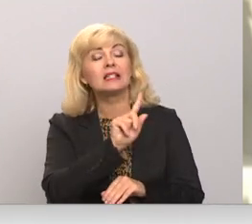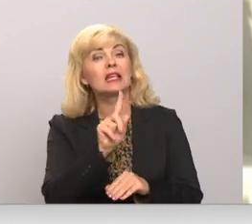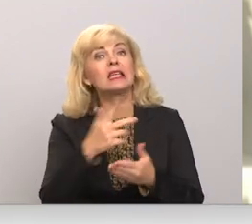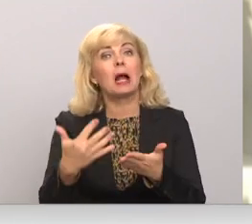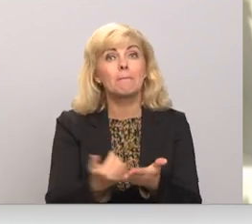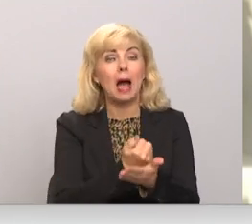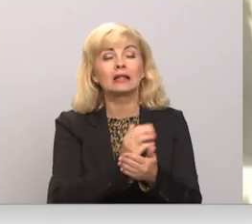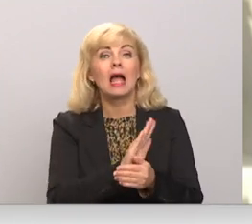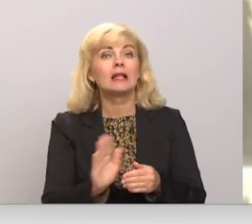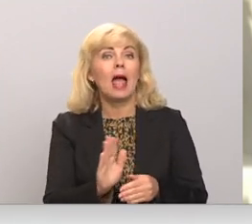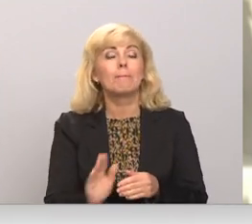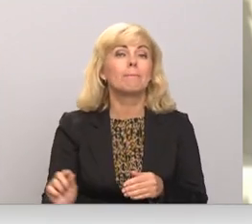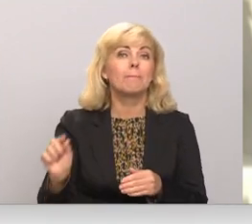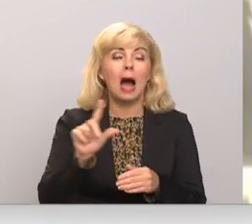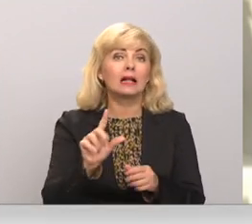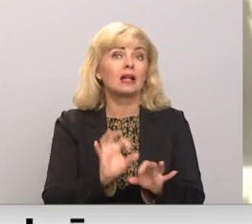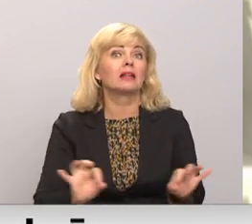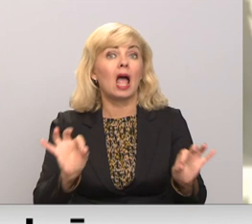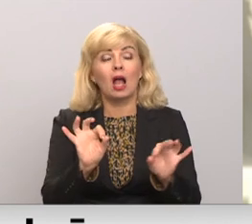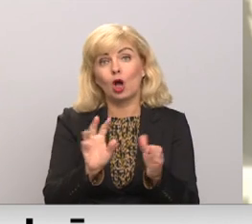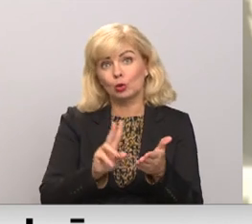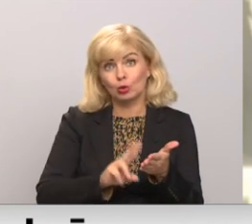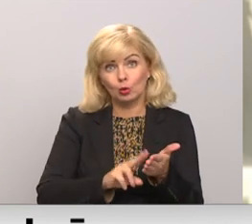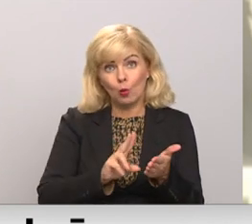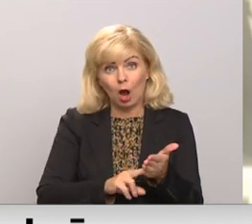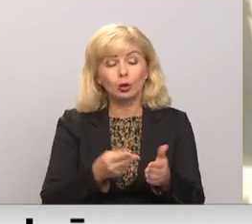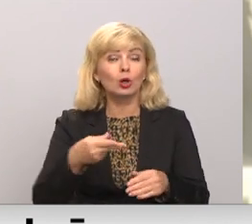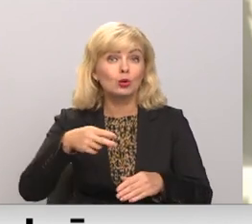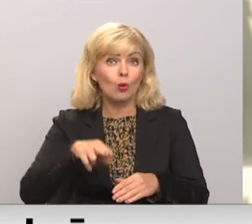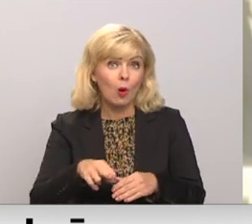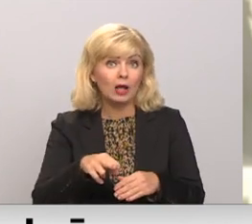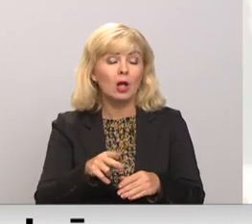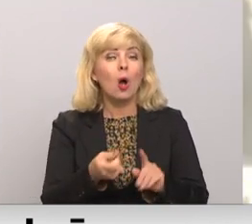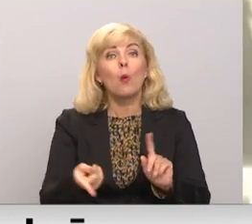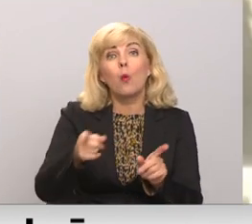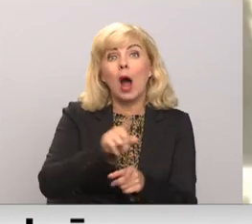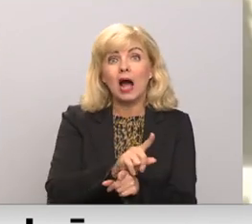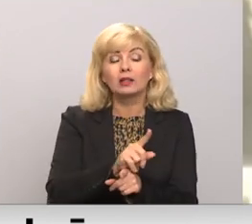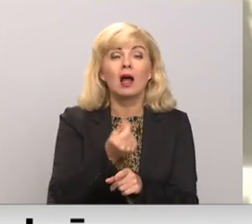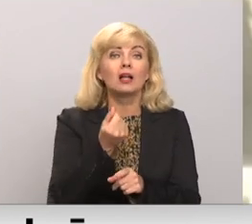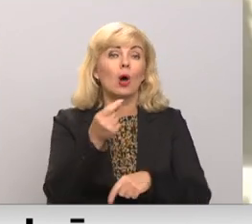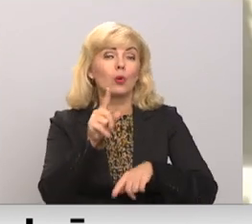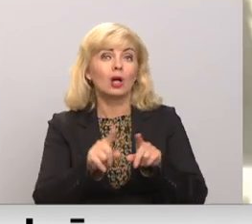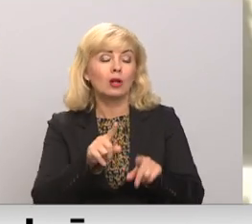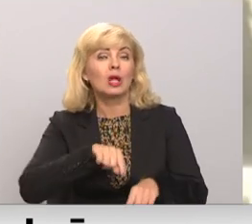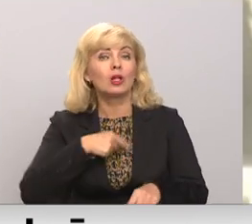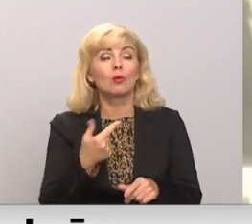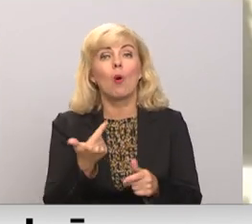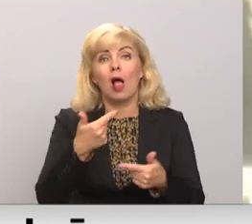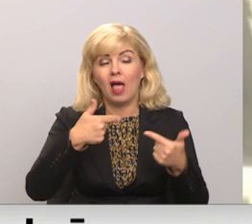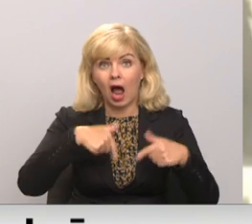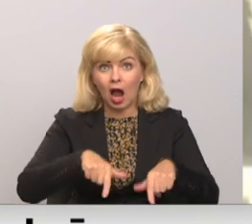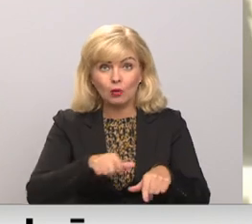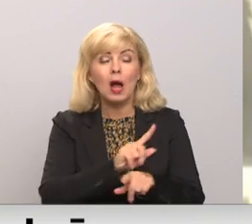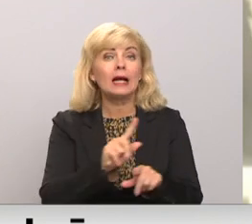nepalielinot nekādas nodokļas. Glužotrādi, ar to reizi ilgo gadu laikā ir